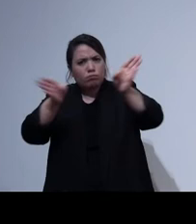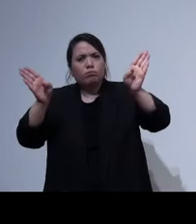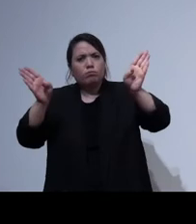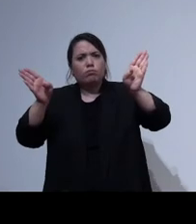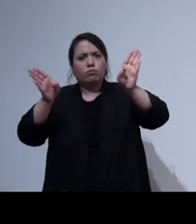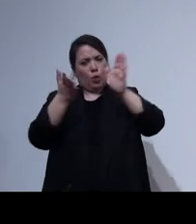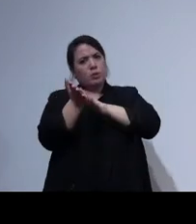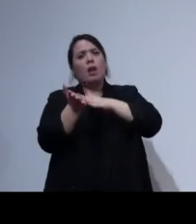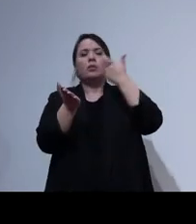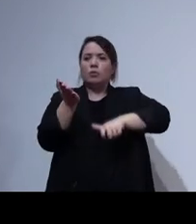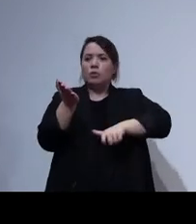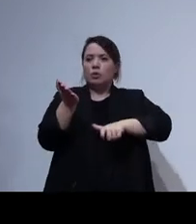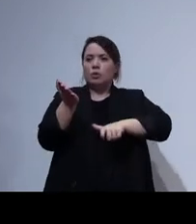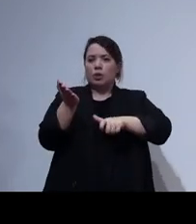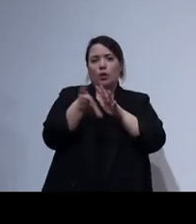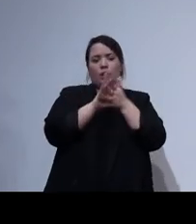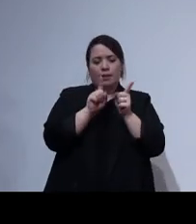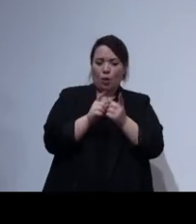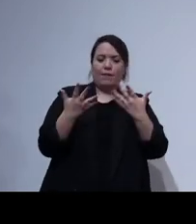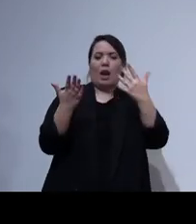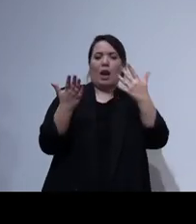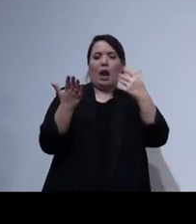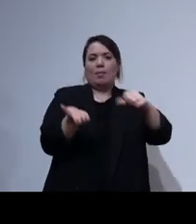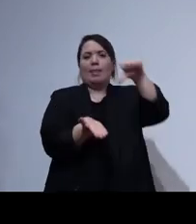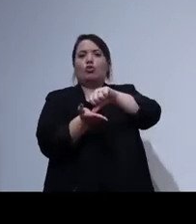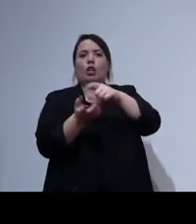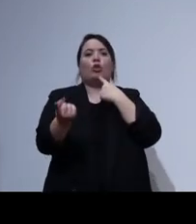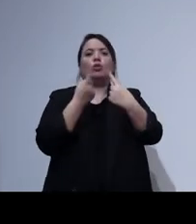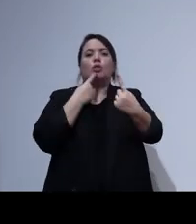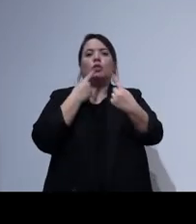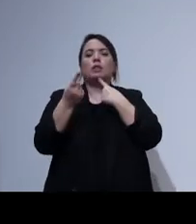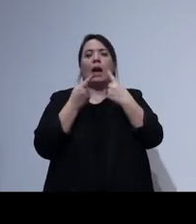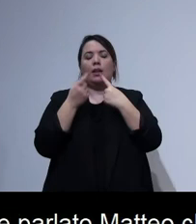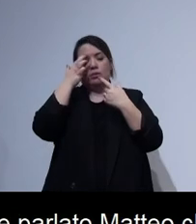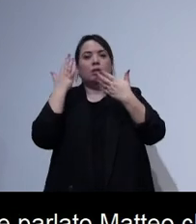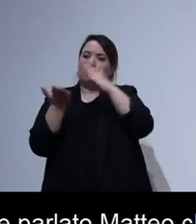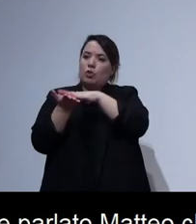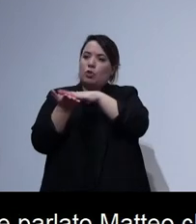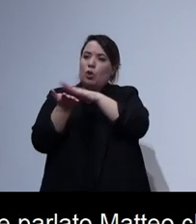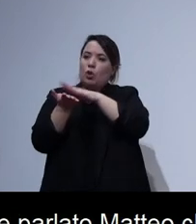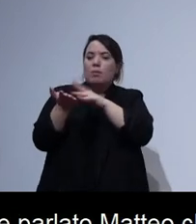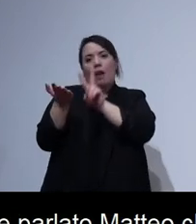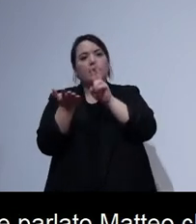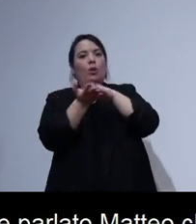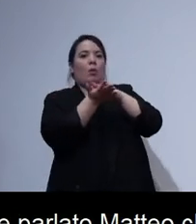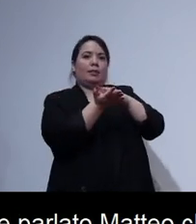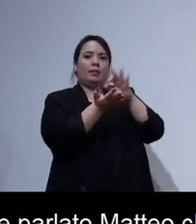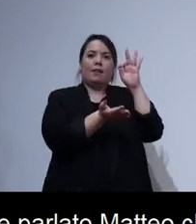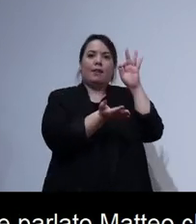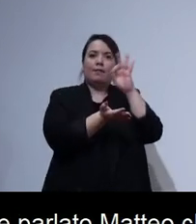per il mettere al centro la questione del dialogo quindi complimenti sia a Federica che a Valentina perché